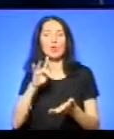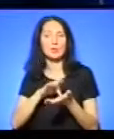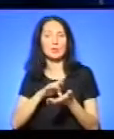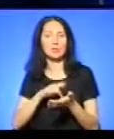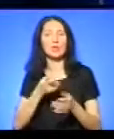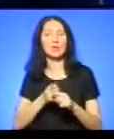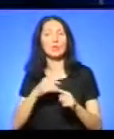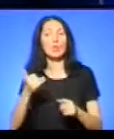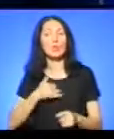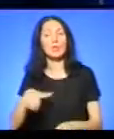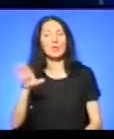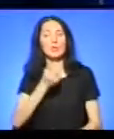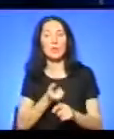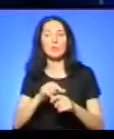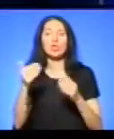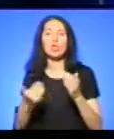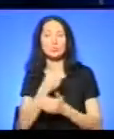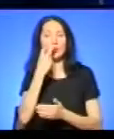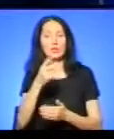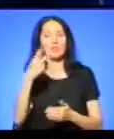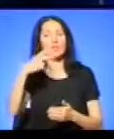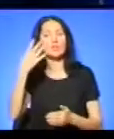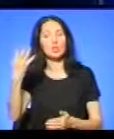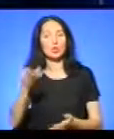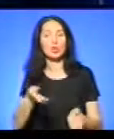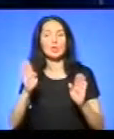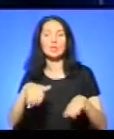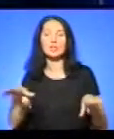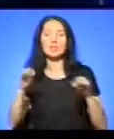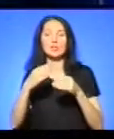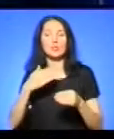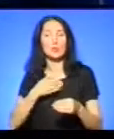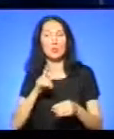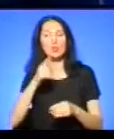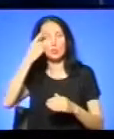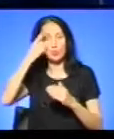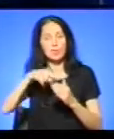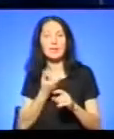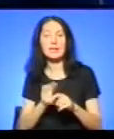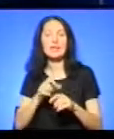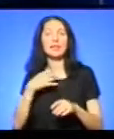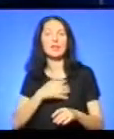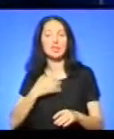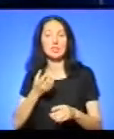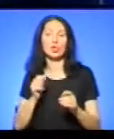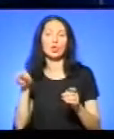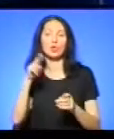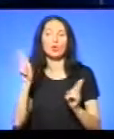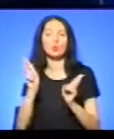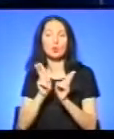І на цьому в мене все. Більше новин дивіться о 20-й. 40-й. Залишайтеся разом з нами, аби знати найважливіше. До зустрічі.